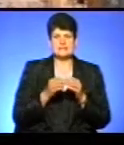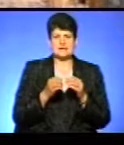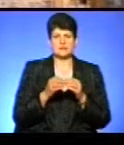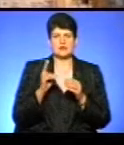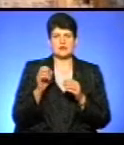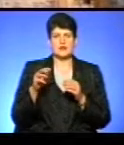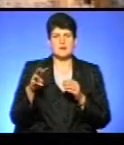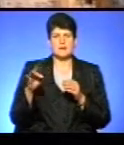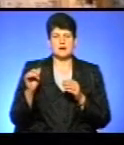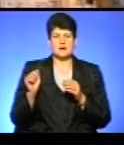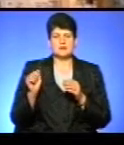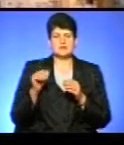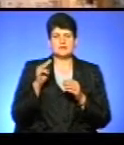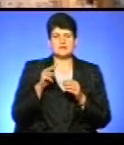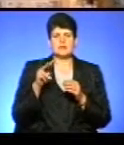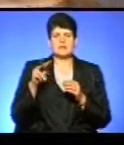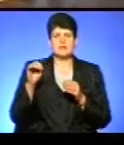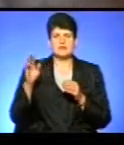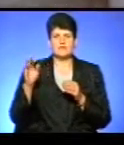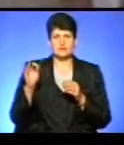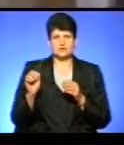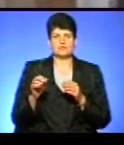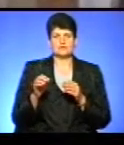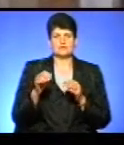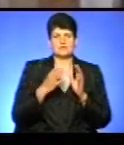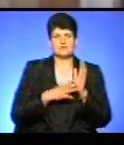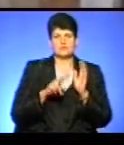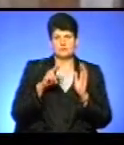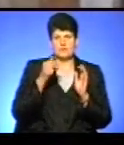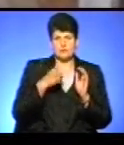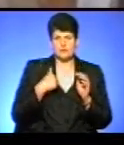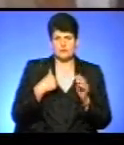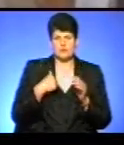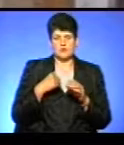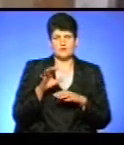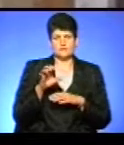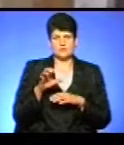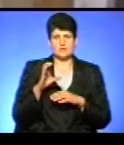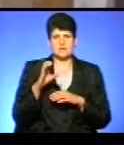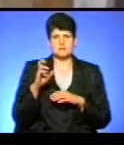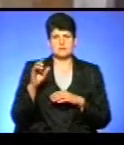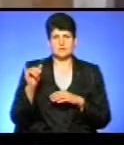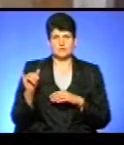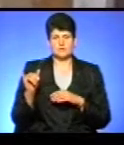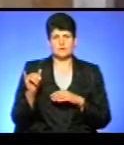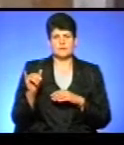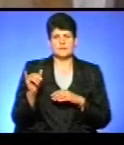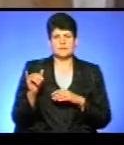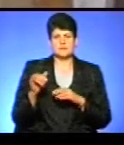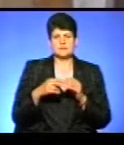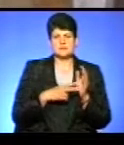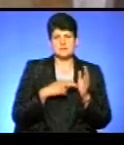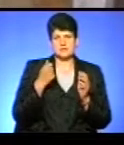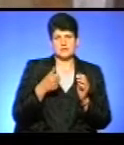Тетяна Левачко, 92 роки, і моя фотографія. Служба безпеки України, 17-рітній постриження.